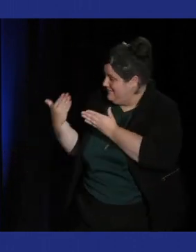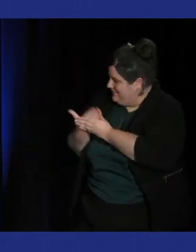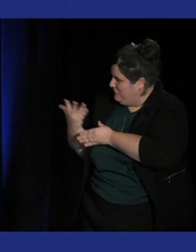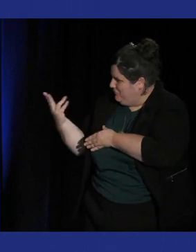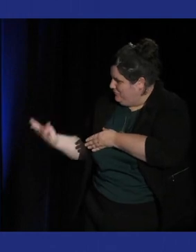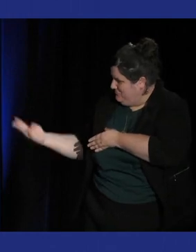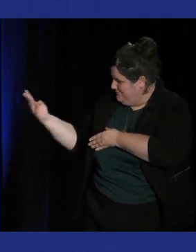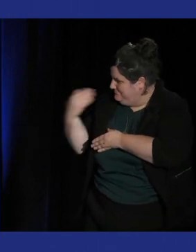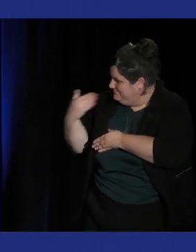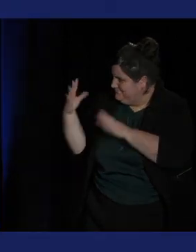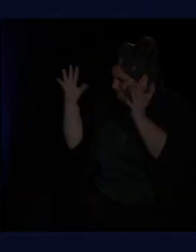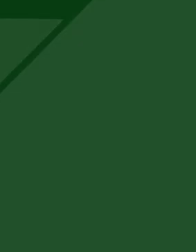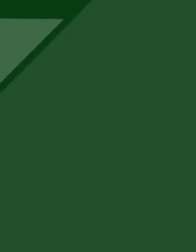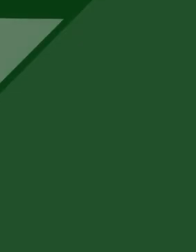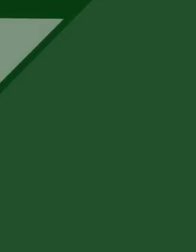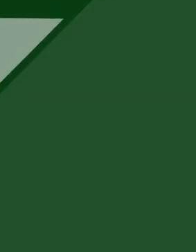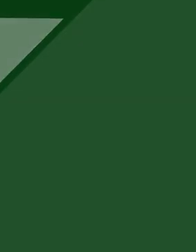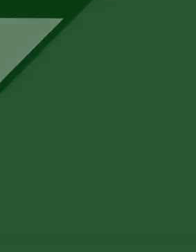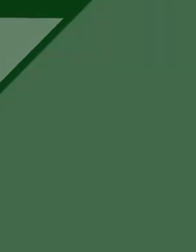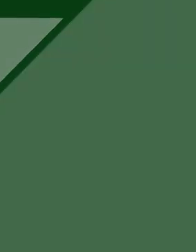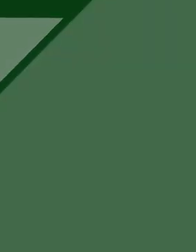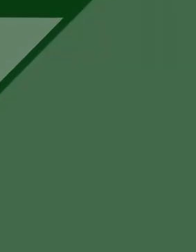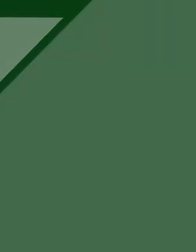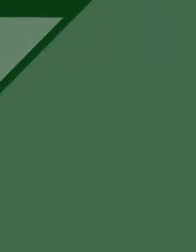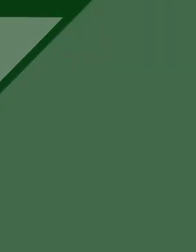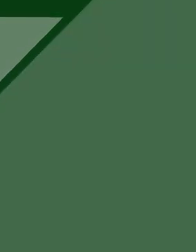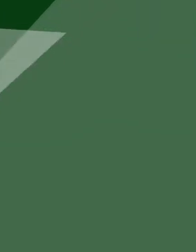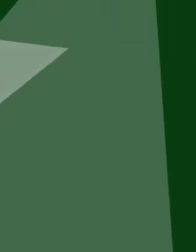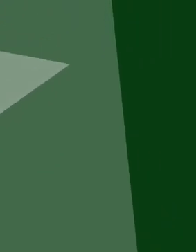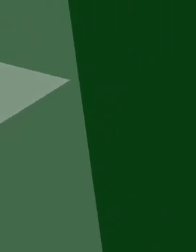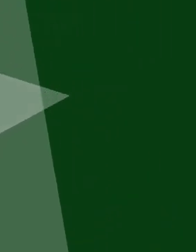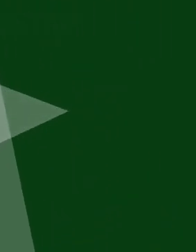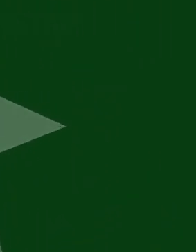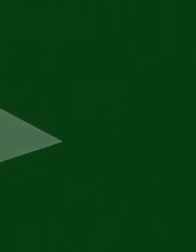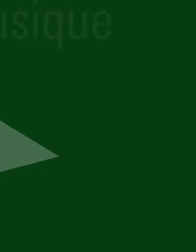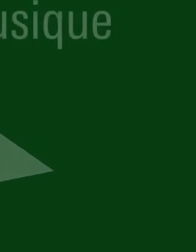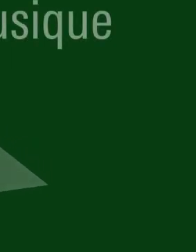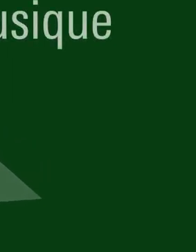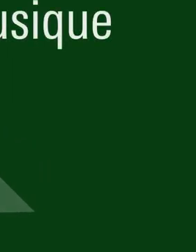à merci